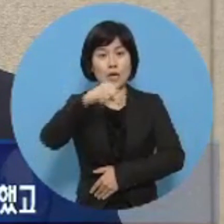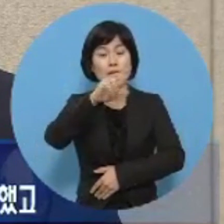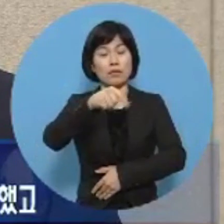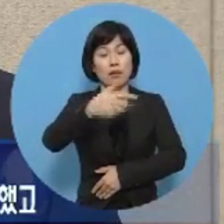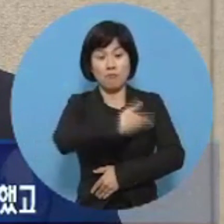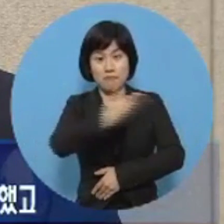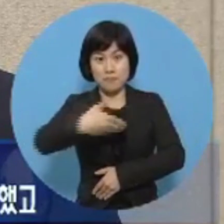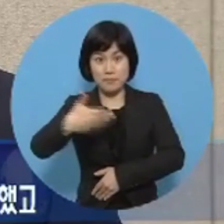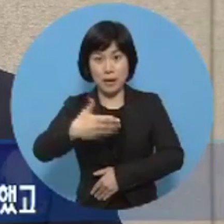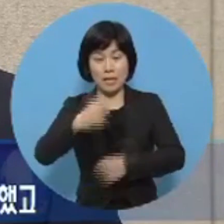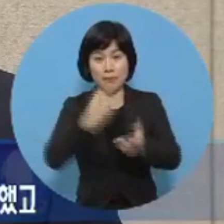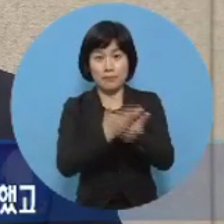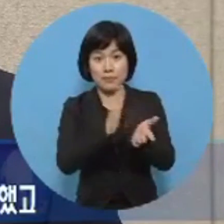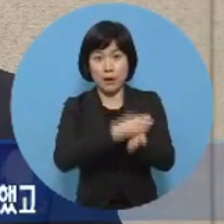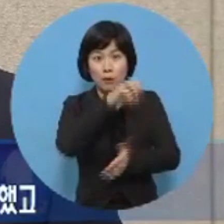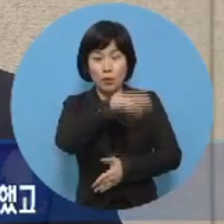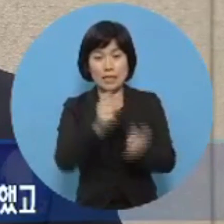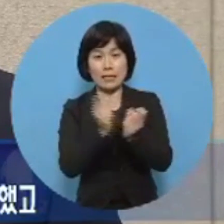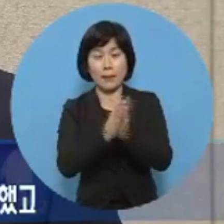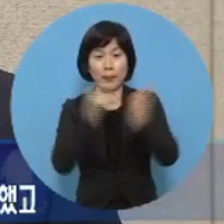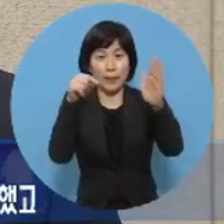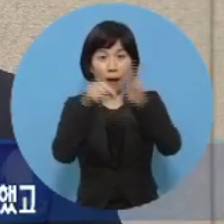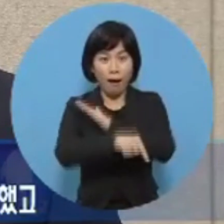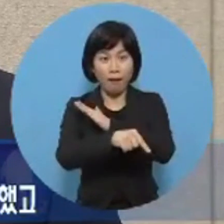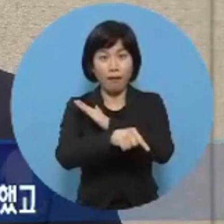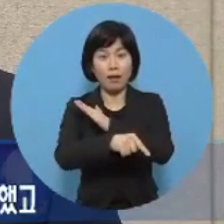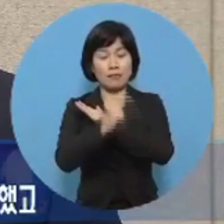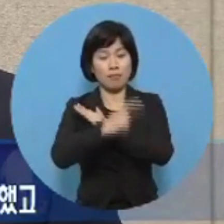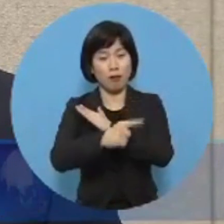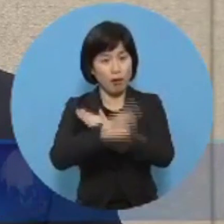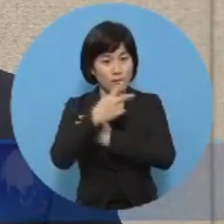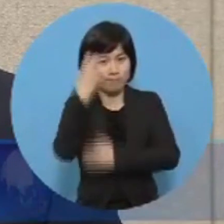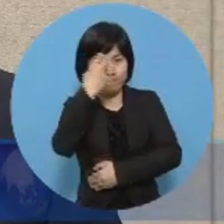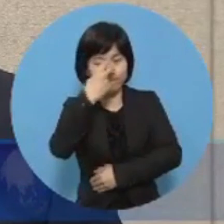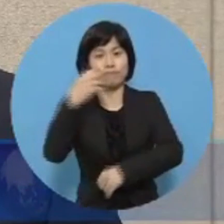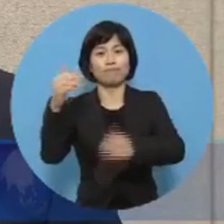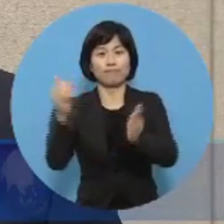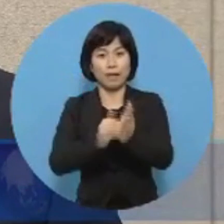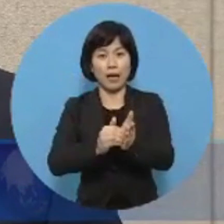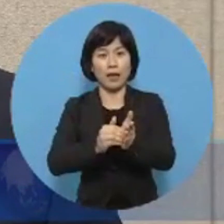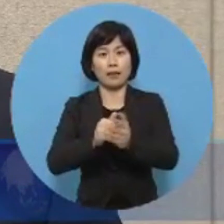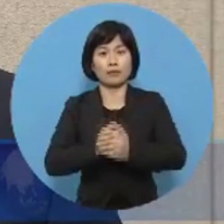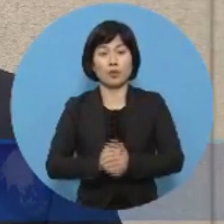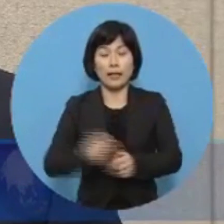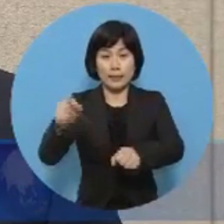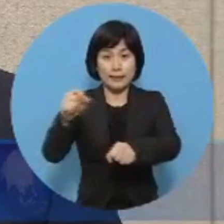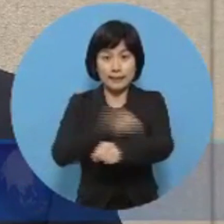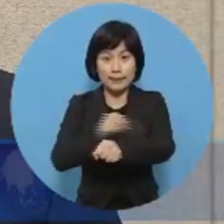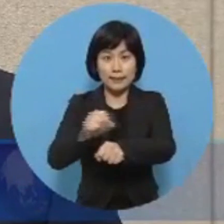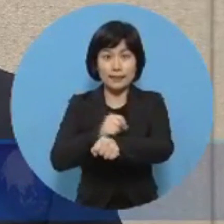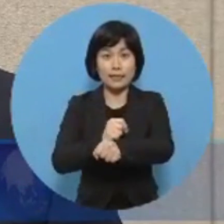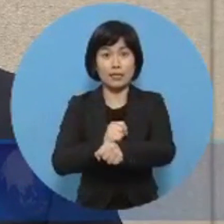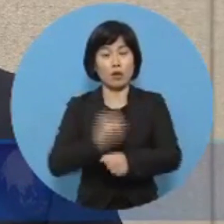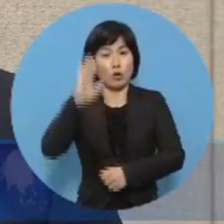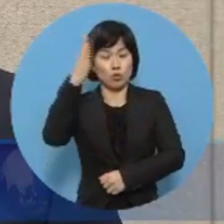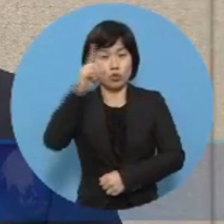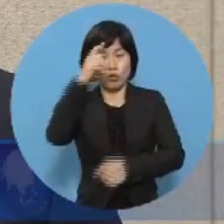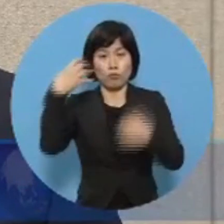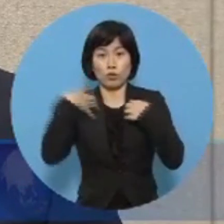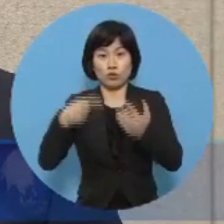석정천하천재예방사업현장을 방문하여 시설 등을 꼼꼼히 점검했으며 특히 최근 정부가 추진하는